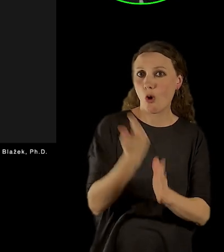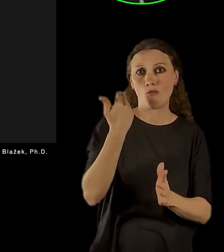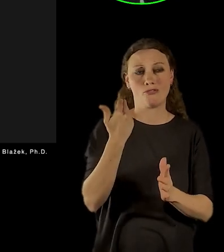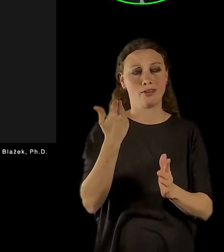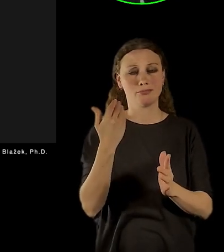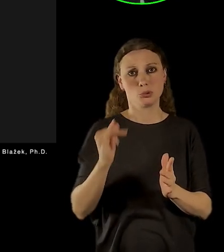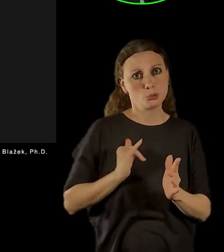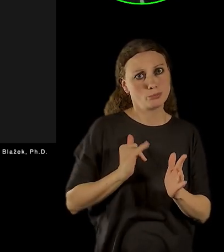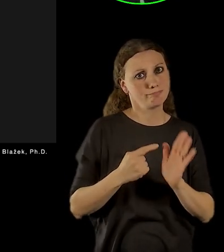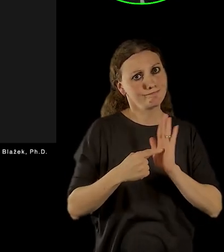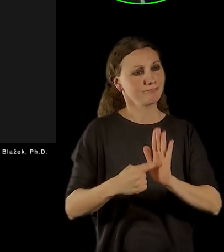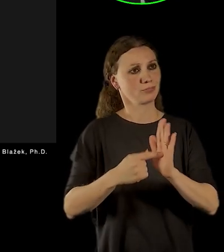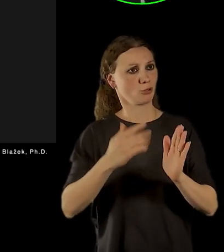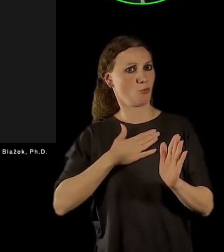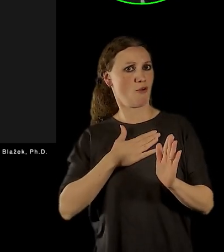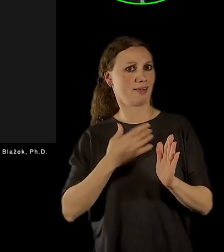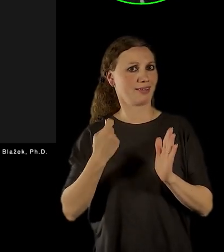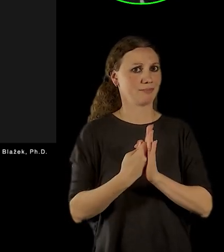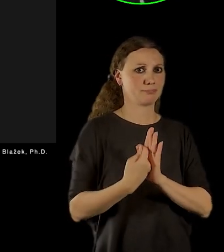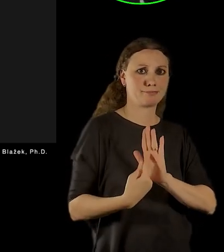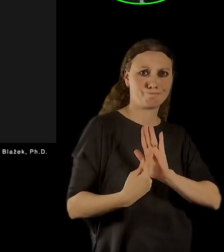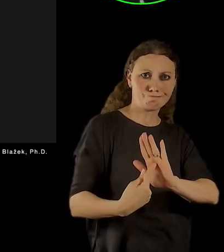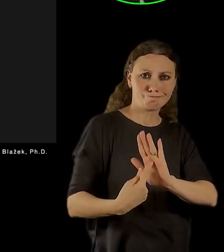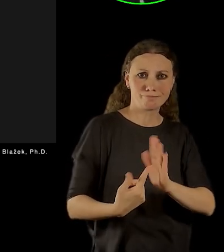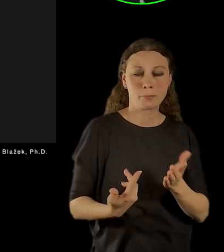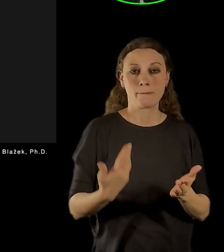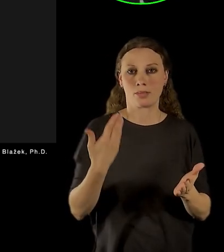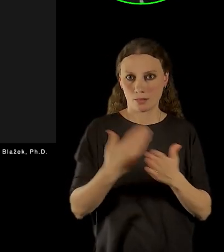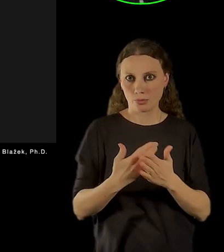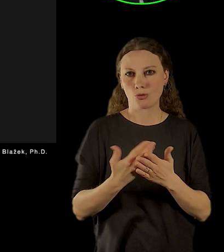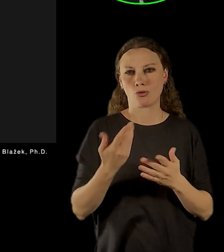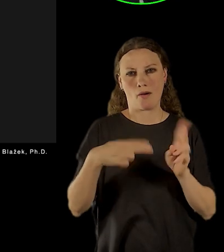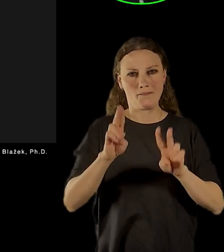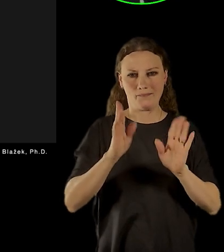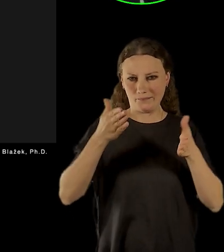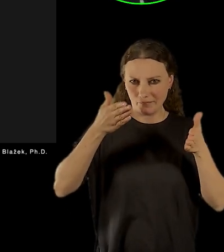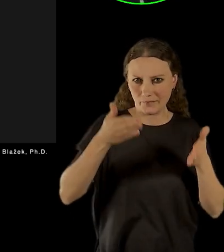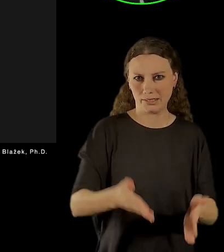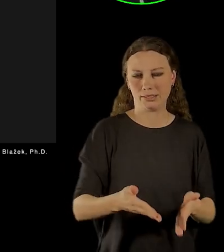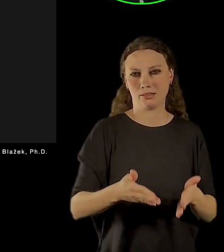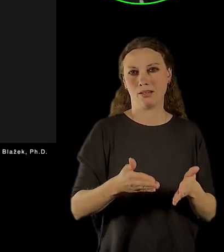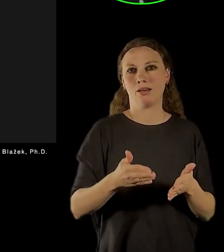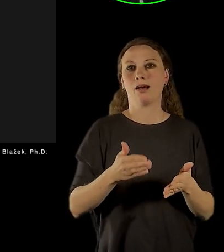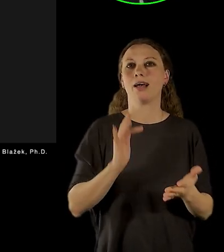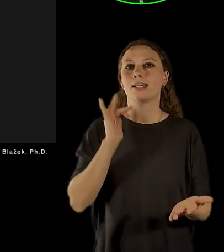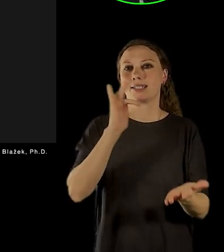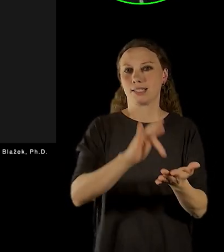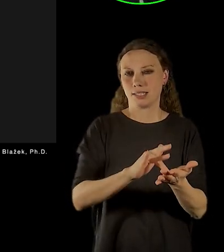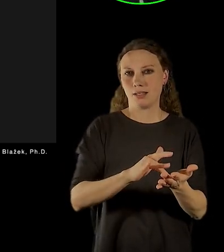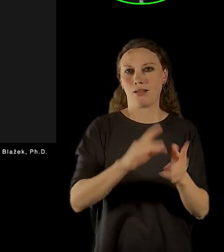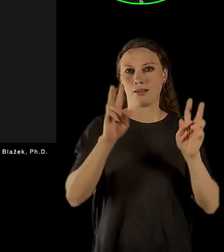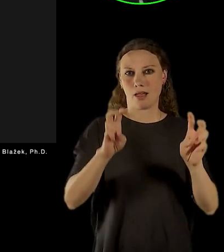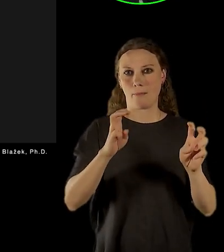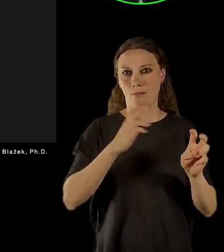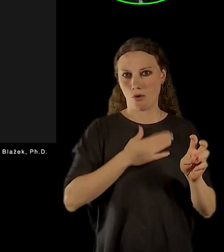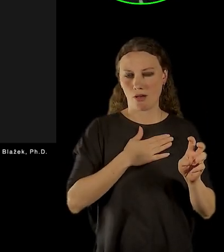co je svébytného a proto jsme se také soustředili na to, aby pro nás klíčové téma bylo